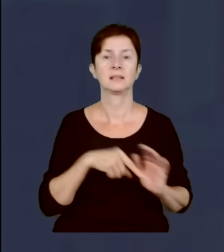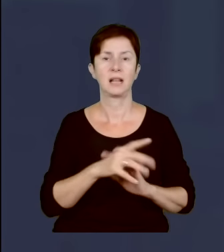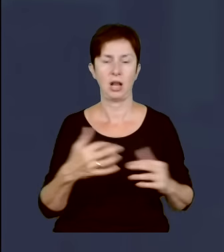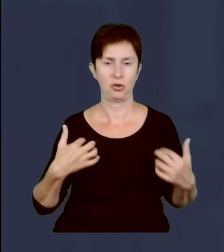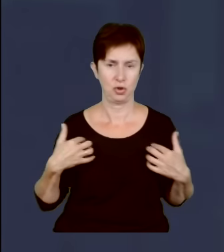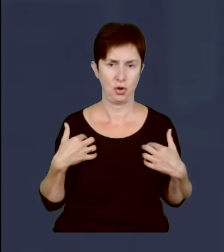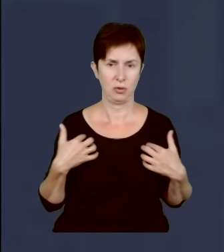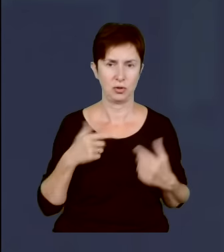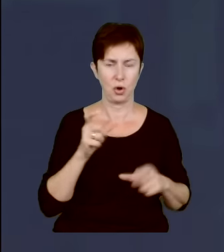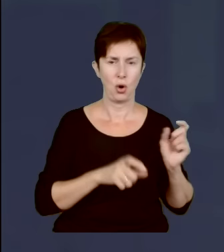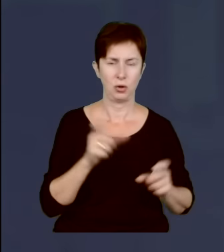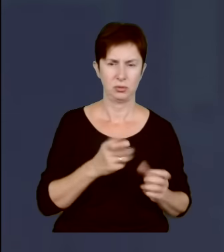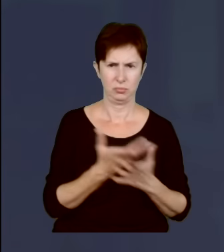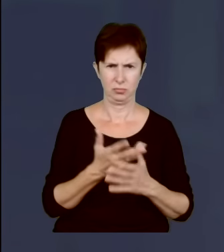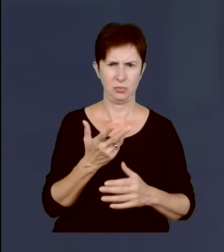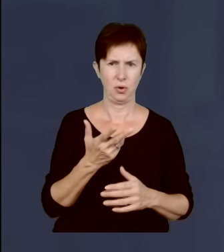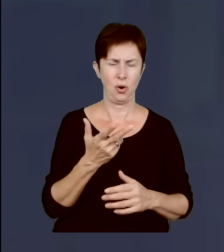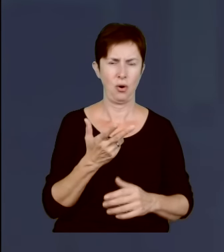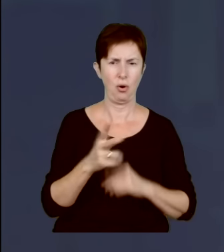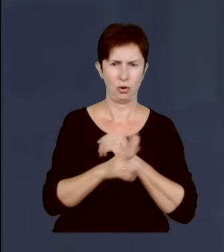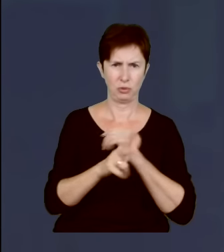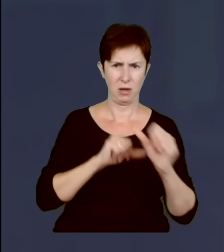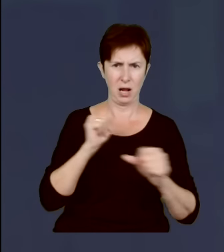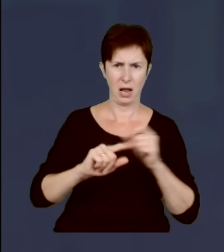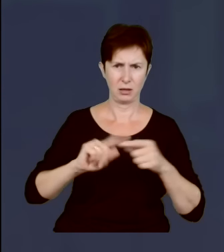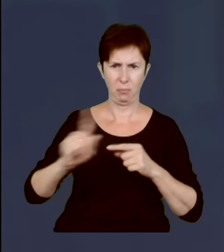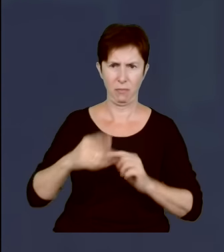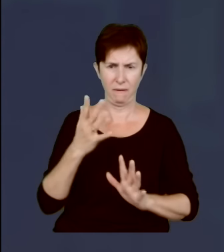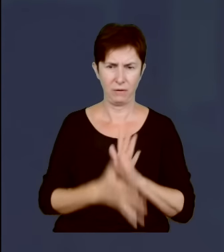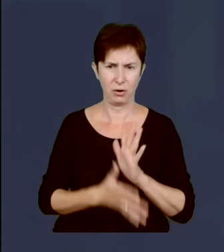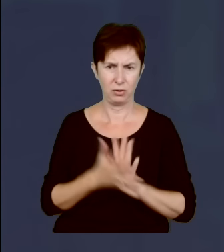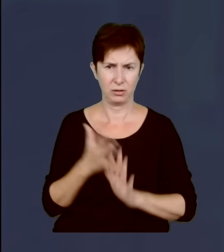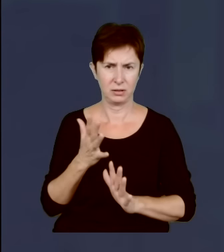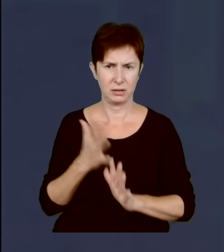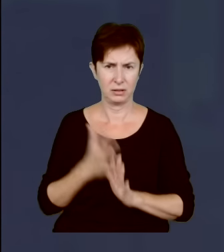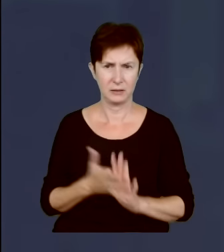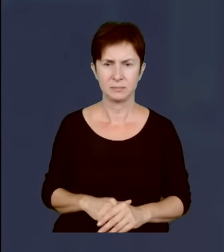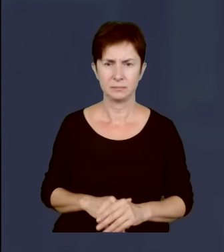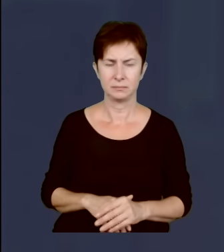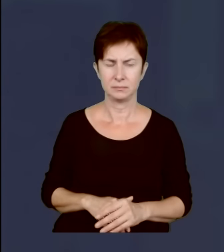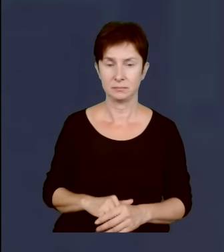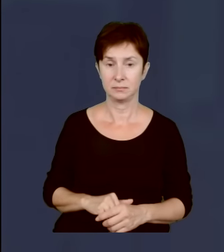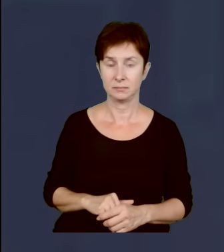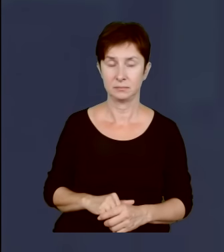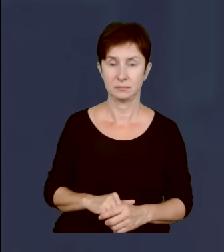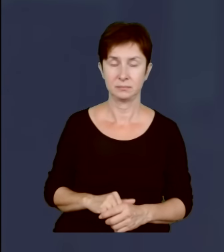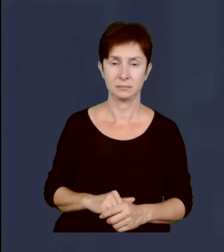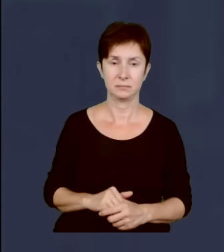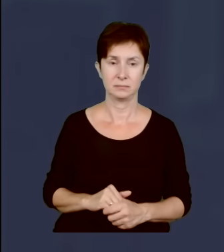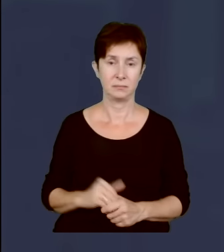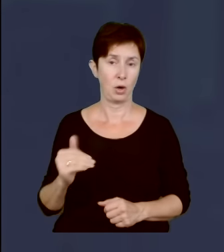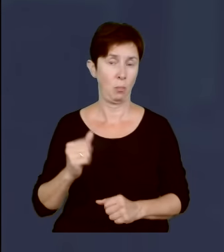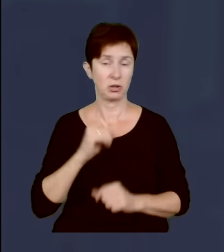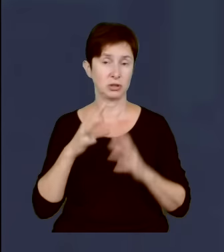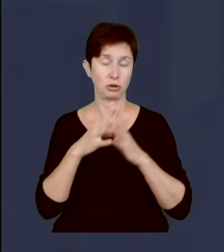80 lat po wojnie, po zakończeniu... Ale to nie zostało powiedziane, bo może to będzie za 10 lat na przykład